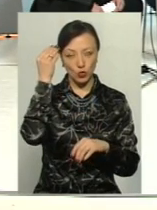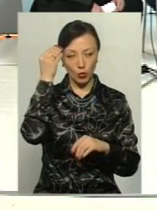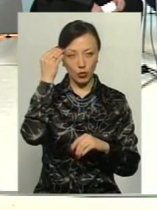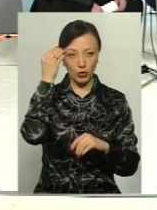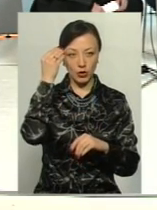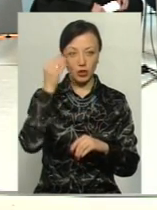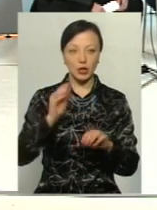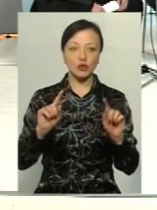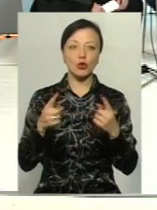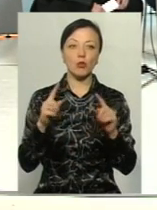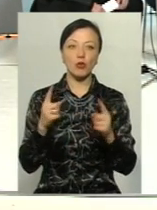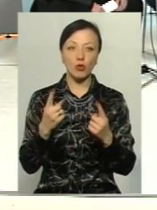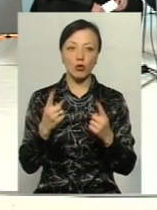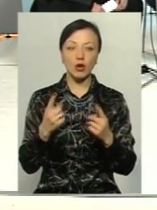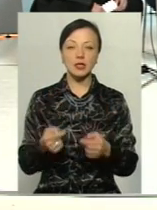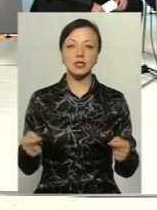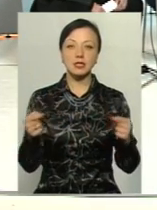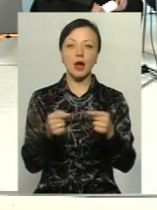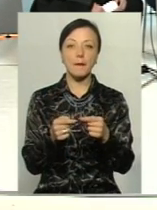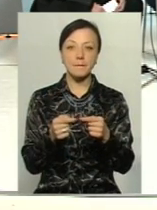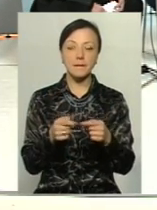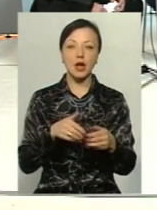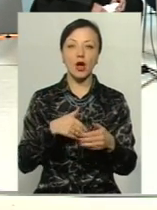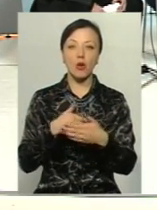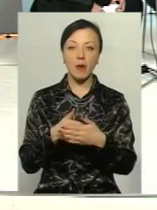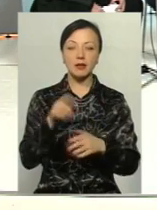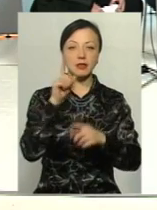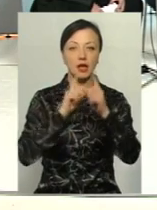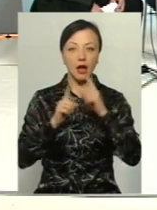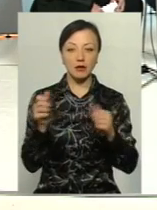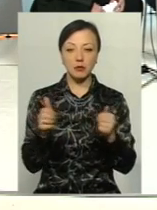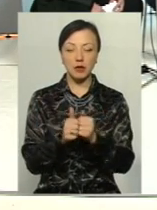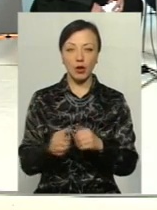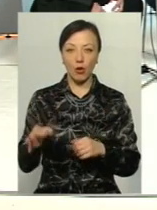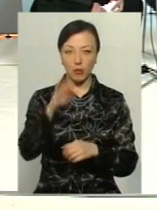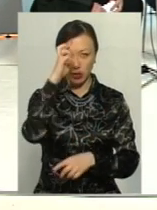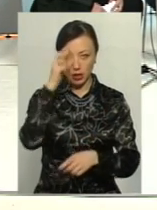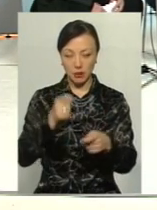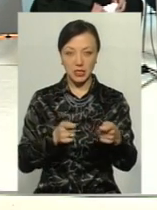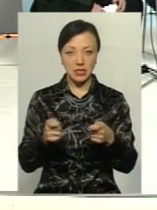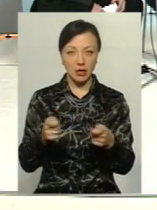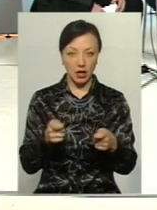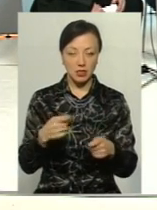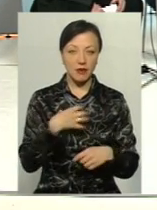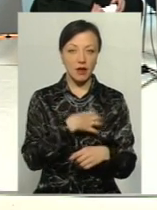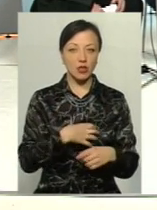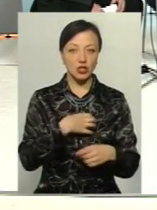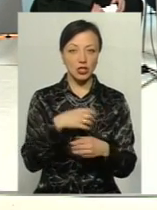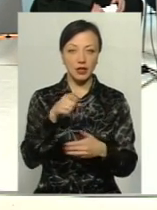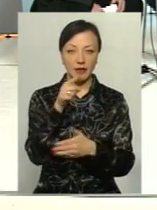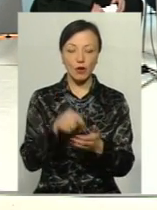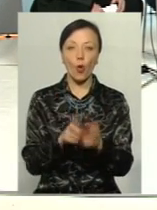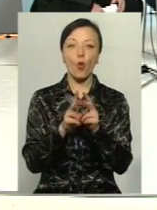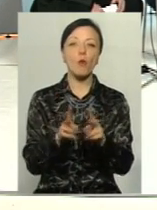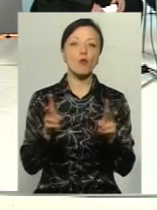чому саме громадські ради при облдержадміністрації важливі? І кому